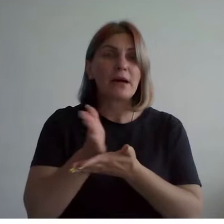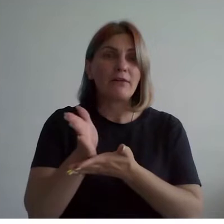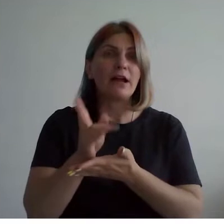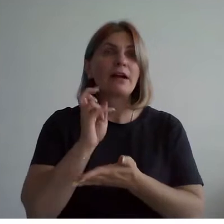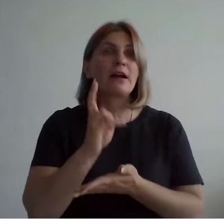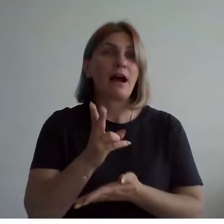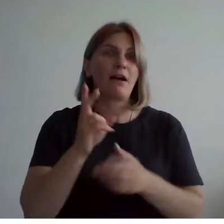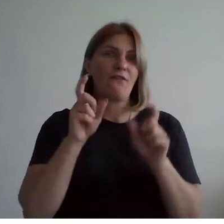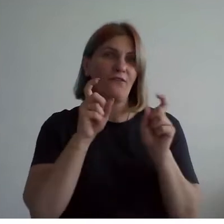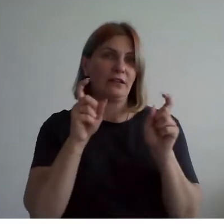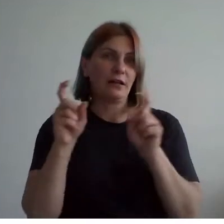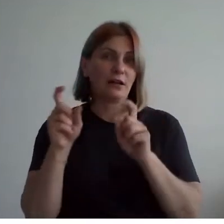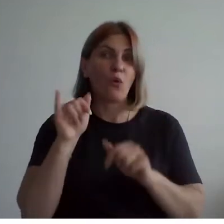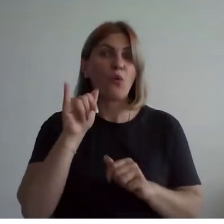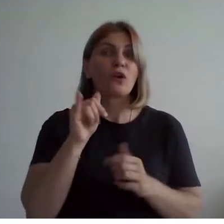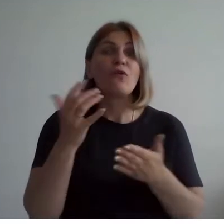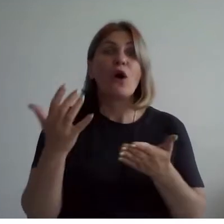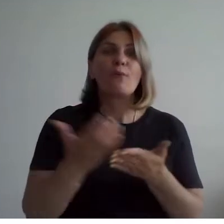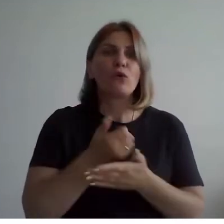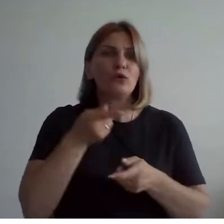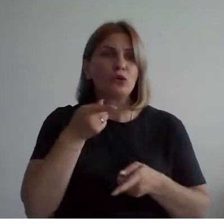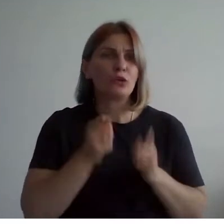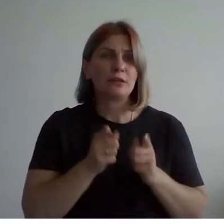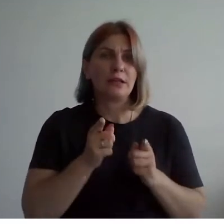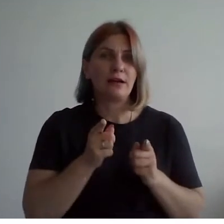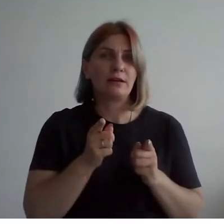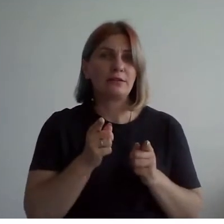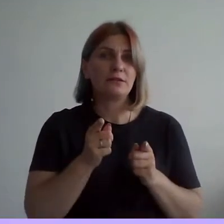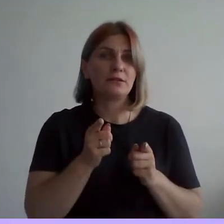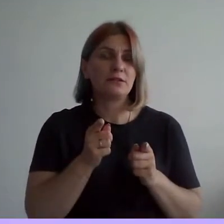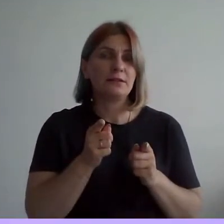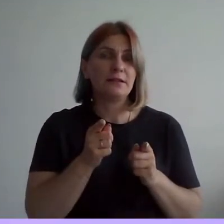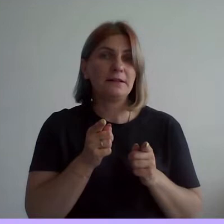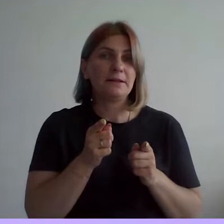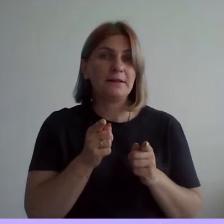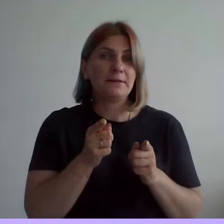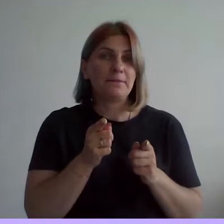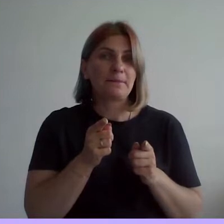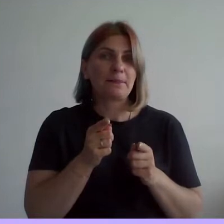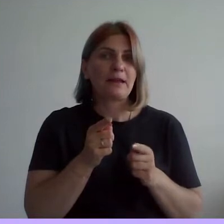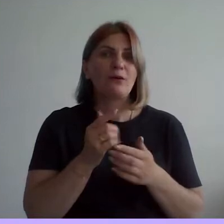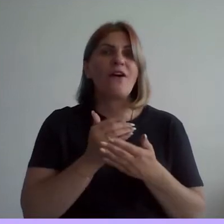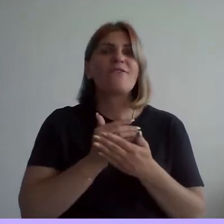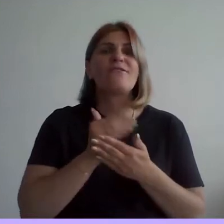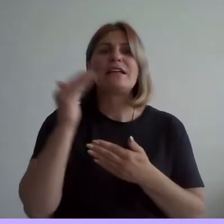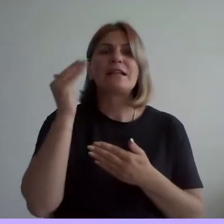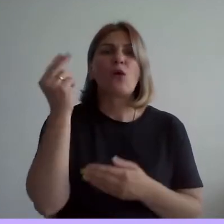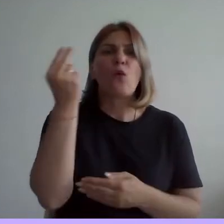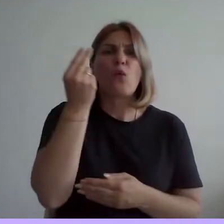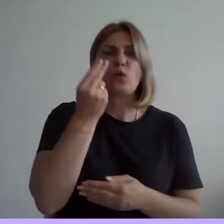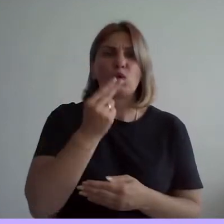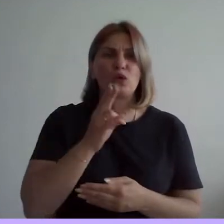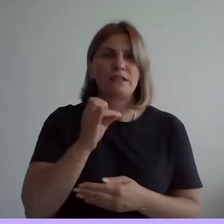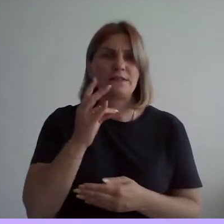фотография. У него получались настоящие высоко художественные снимки. Его даже